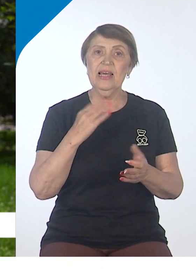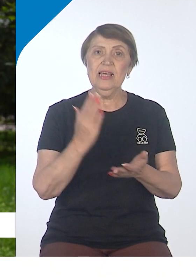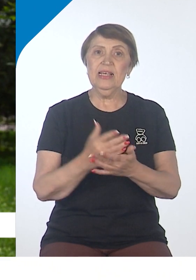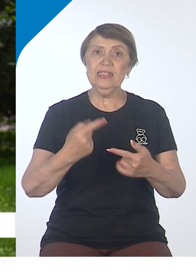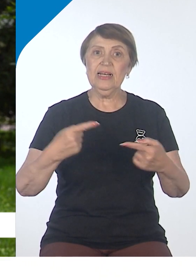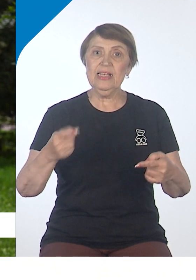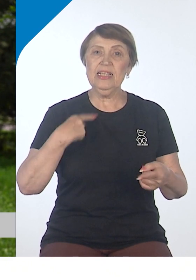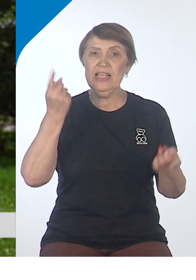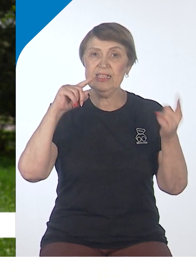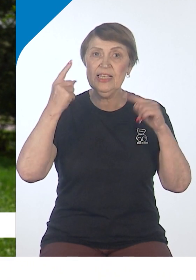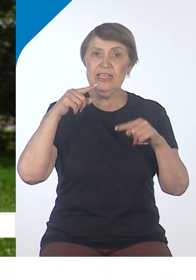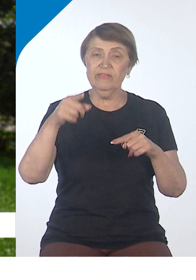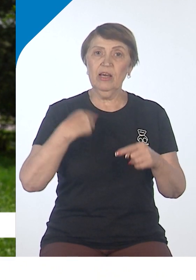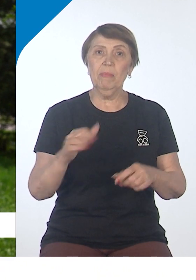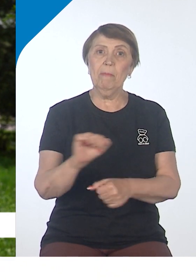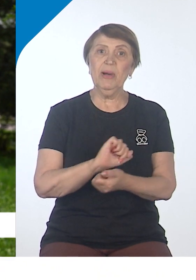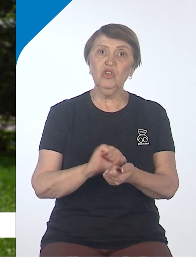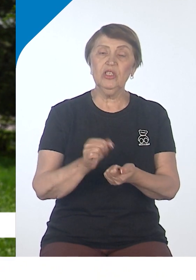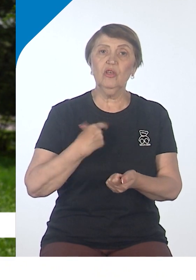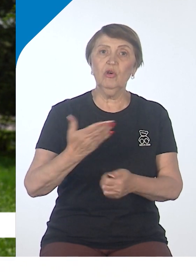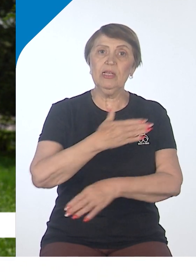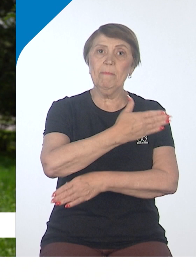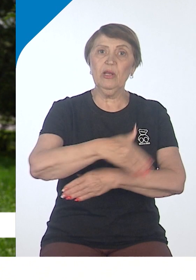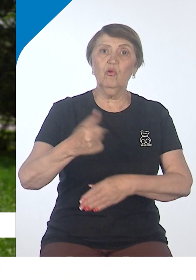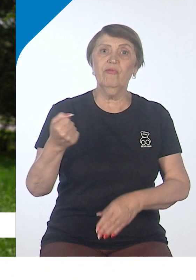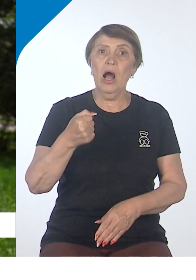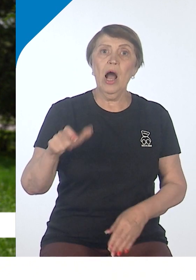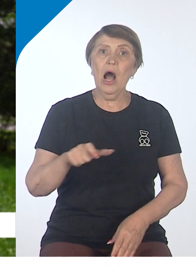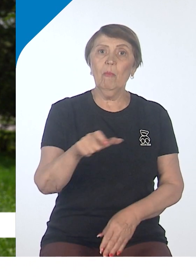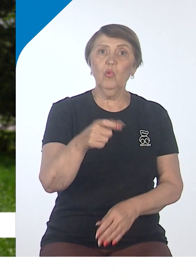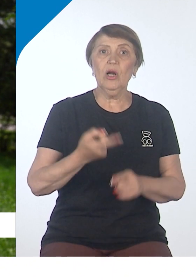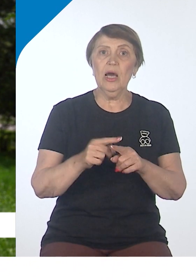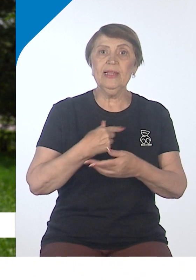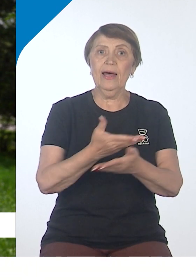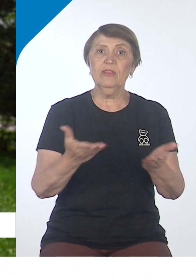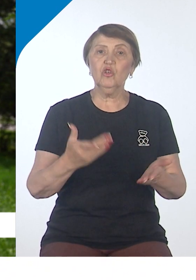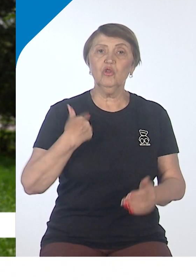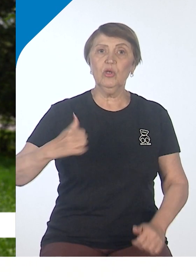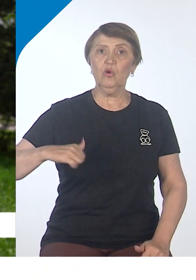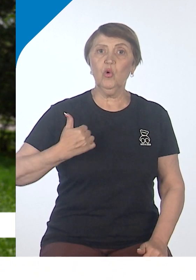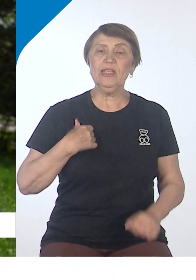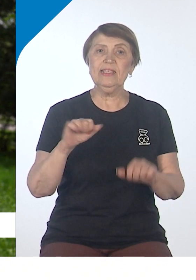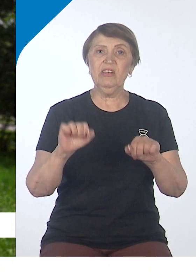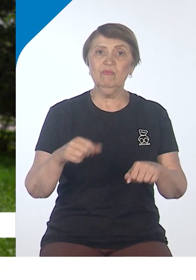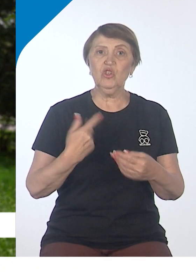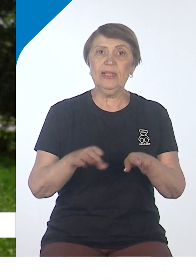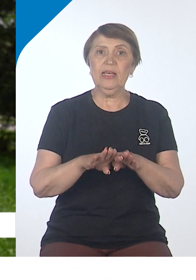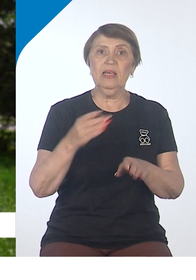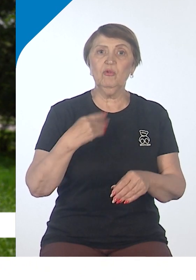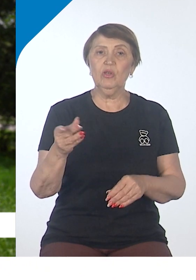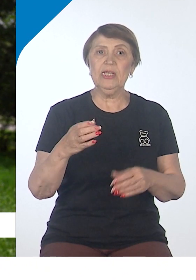инициативы, в том числе по чистке берегов Амура. Это тоже наша гордость. Возможно, таким же